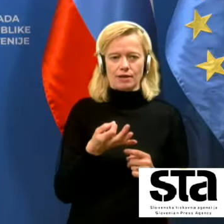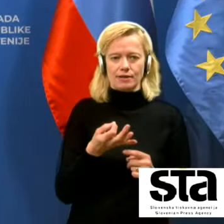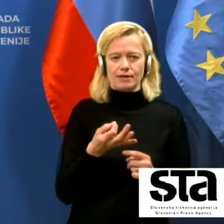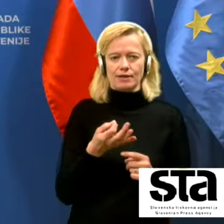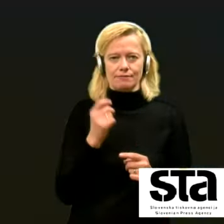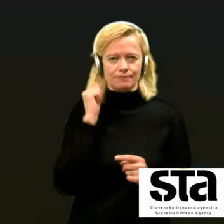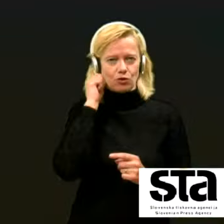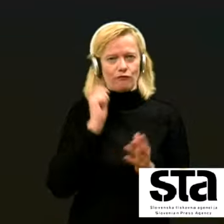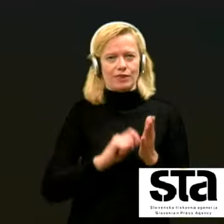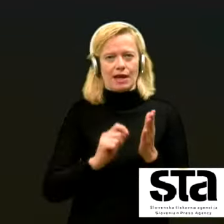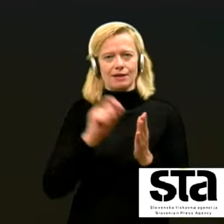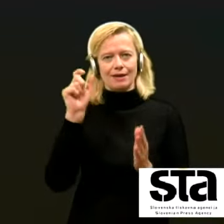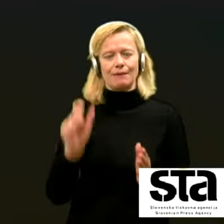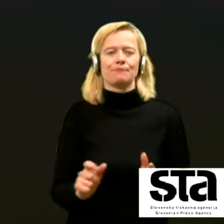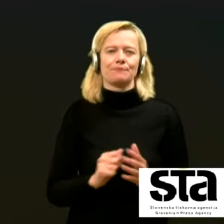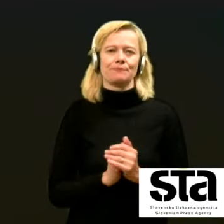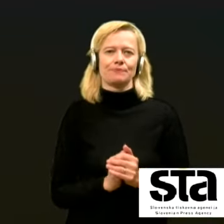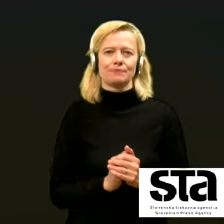Matejčič.